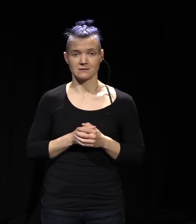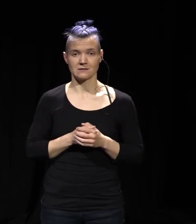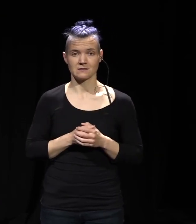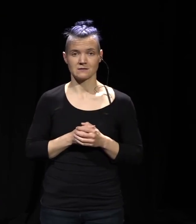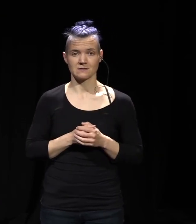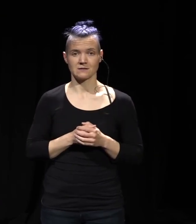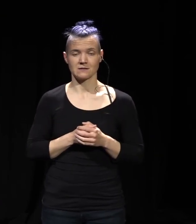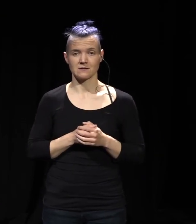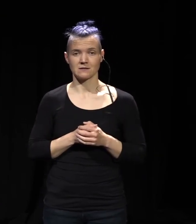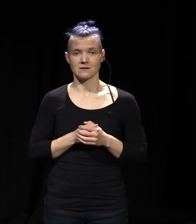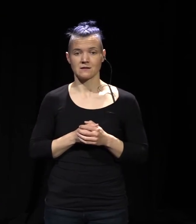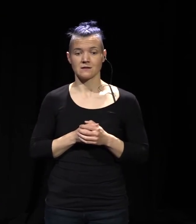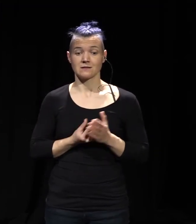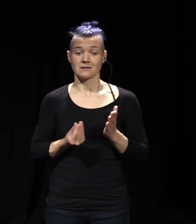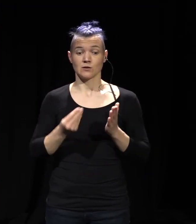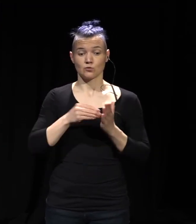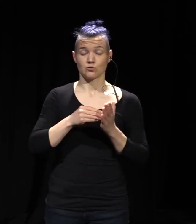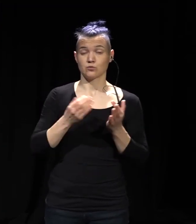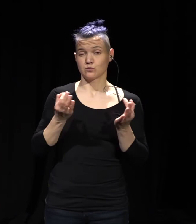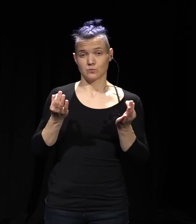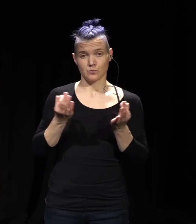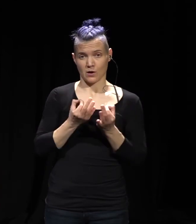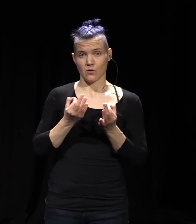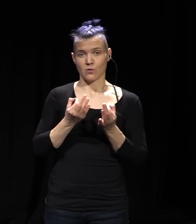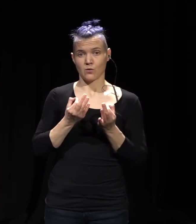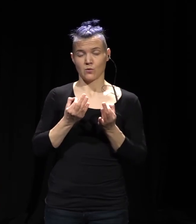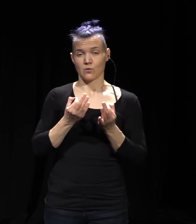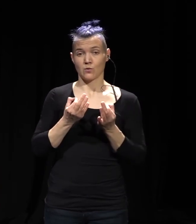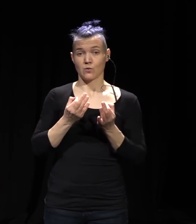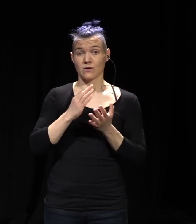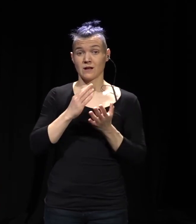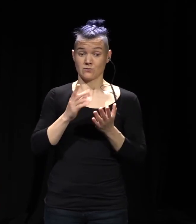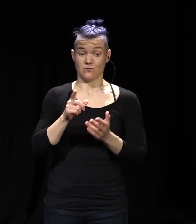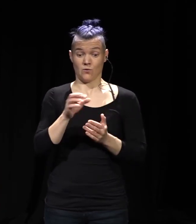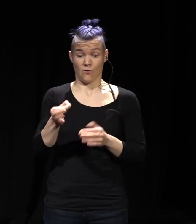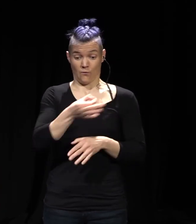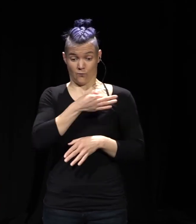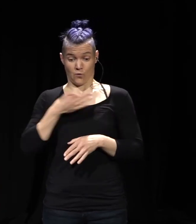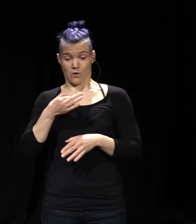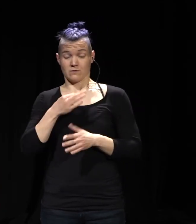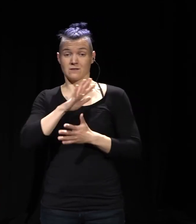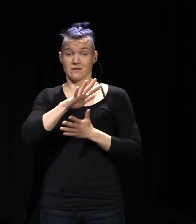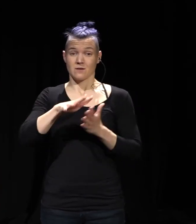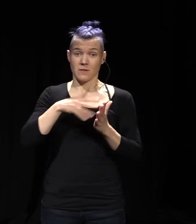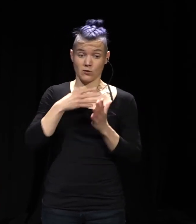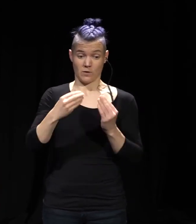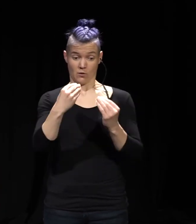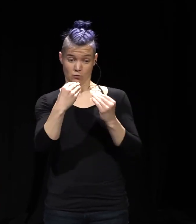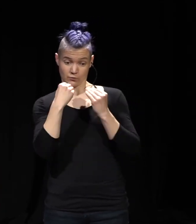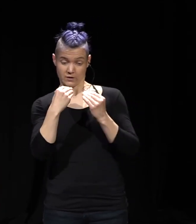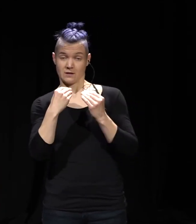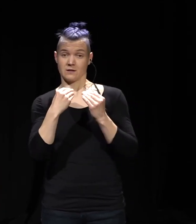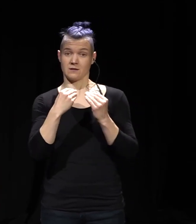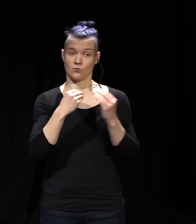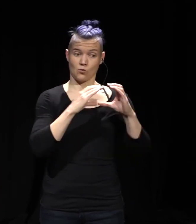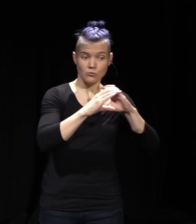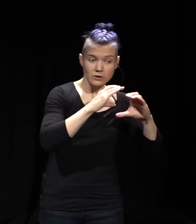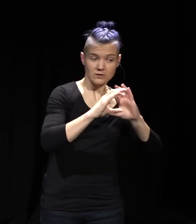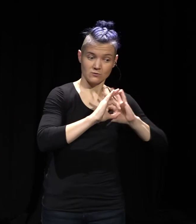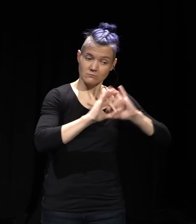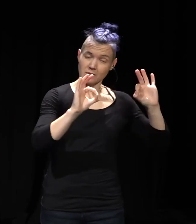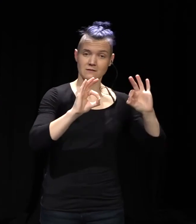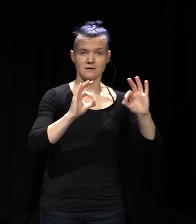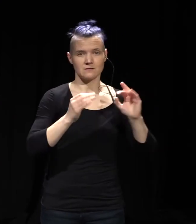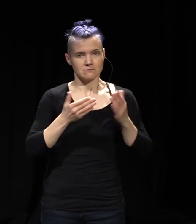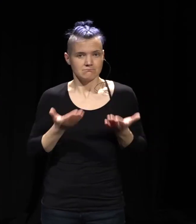Gebärdensprachkurse nehmen, damit wir kommunizieren können. Und ja,